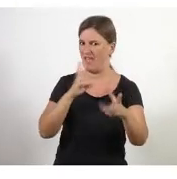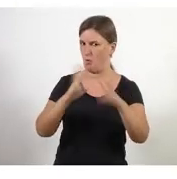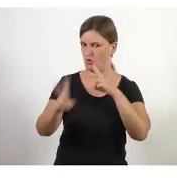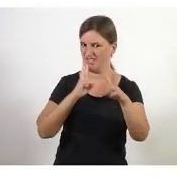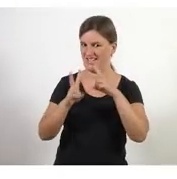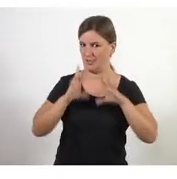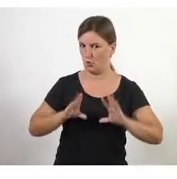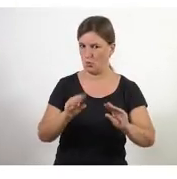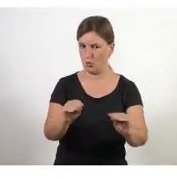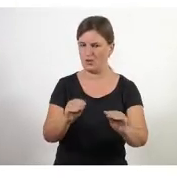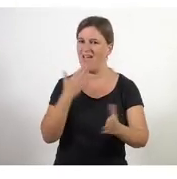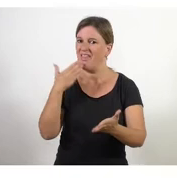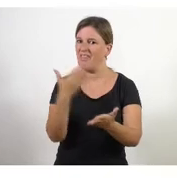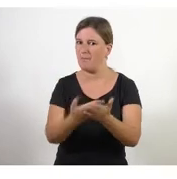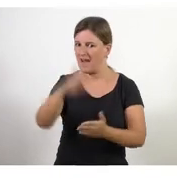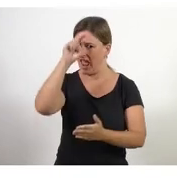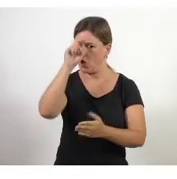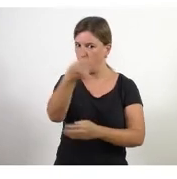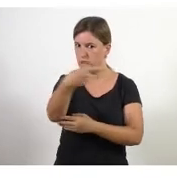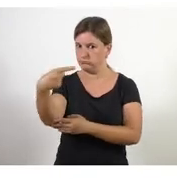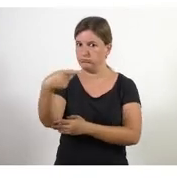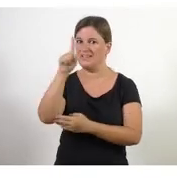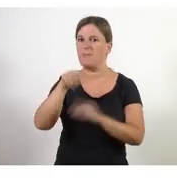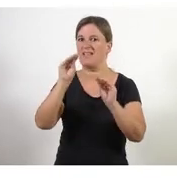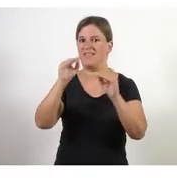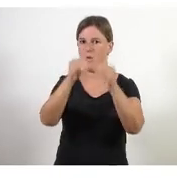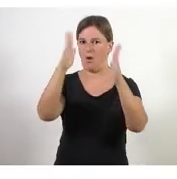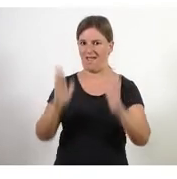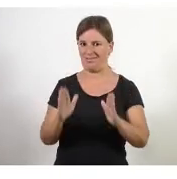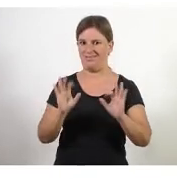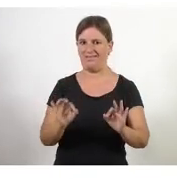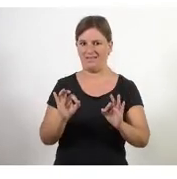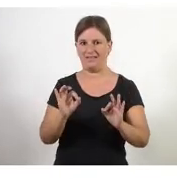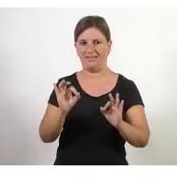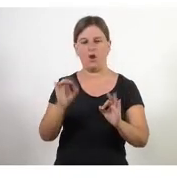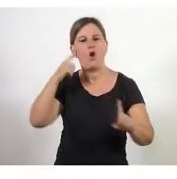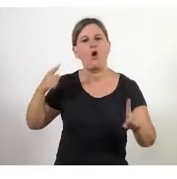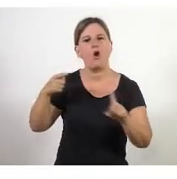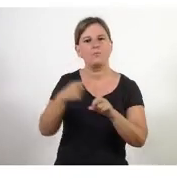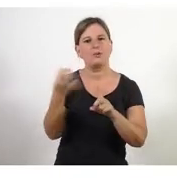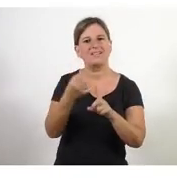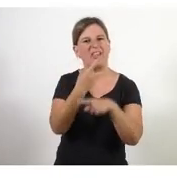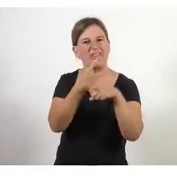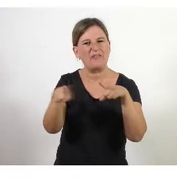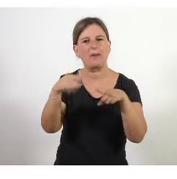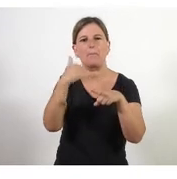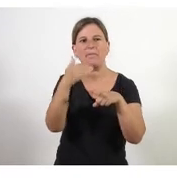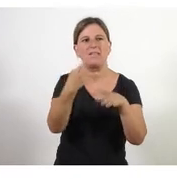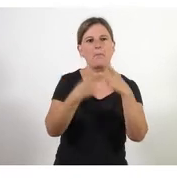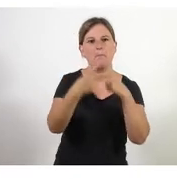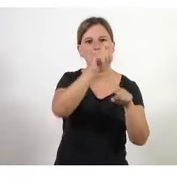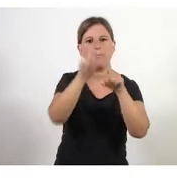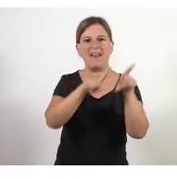demanem que us identifiqueu amb el vostre nom i el de la vostra entitat. Perquè així podrem diferenciar cadascuna de les preguntes.